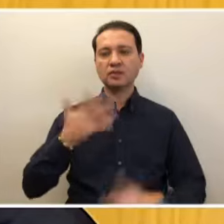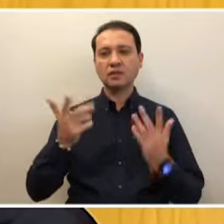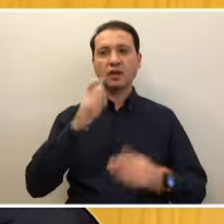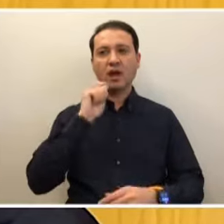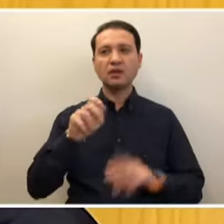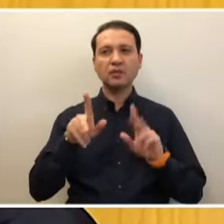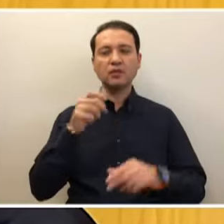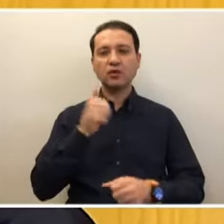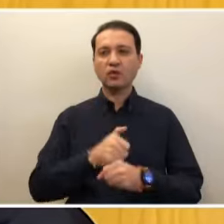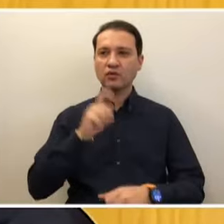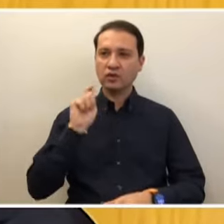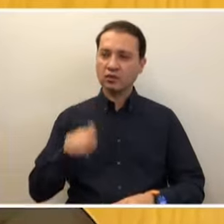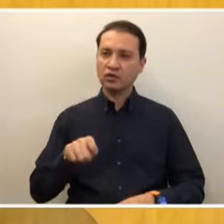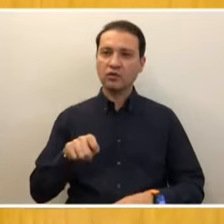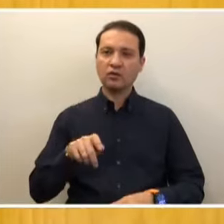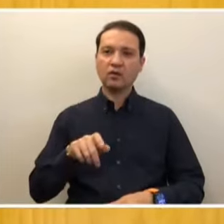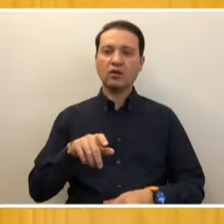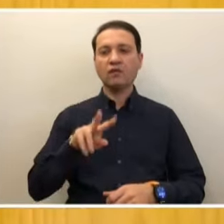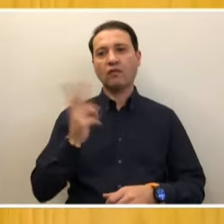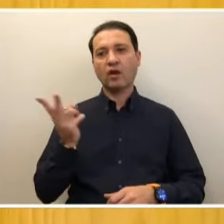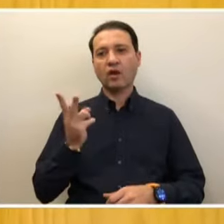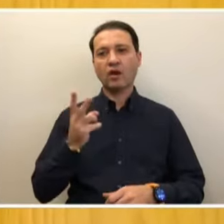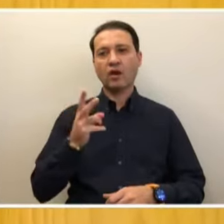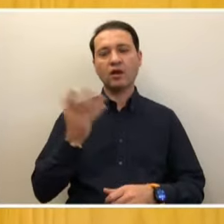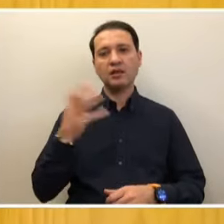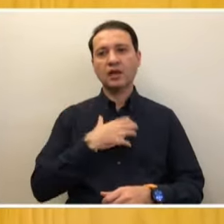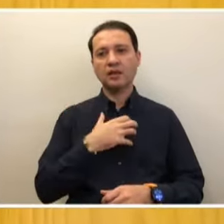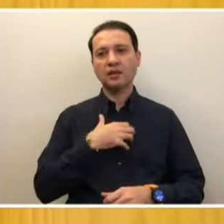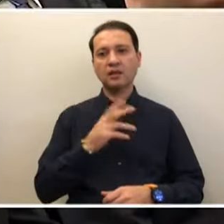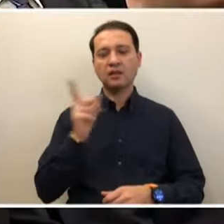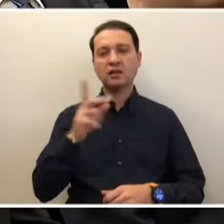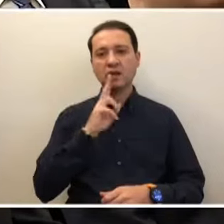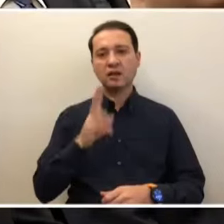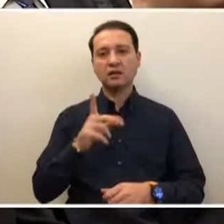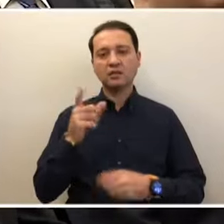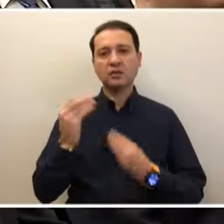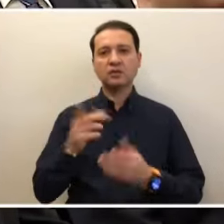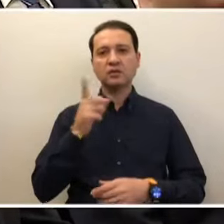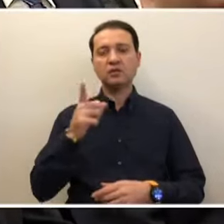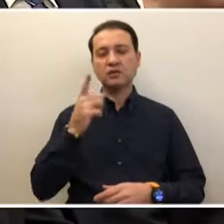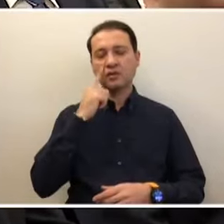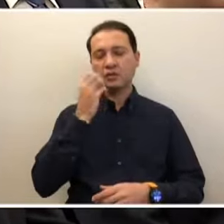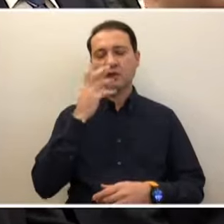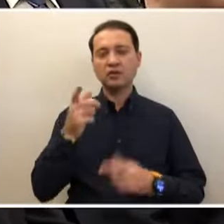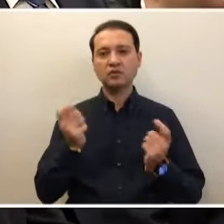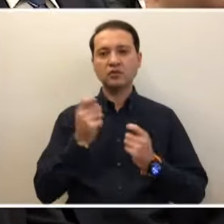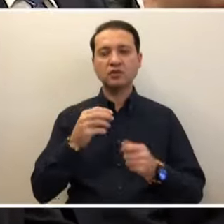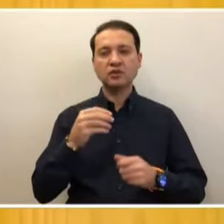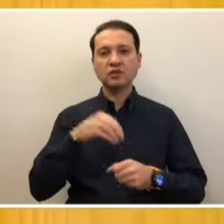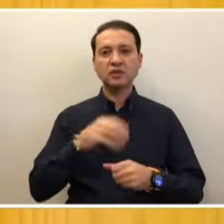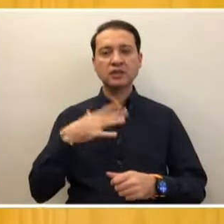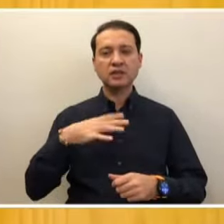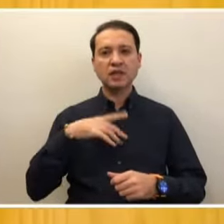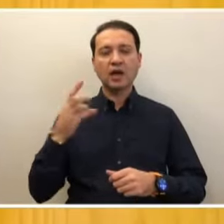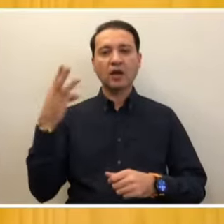görevlerini yapacaklar ya da haklı tasarruflara katlanacaklardır. Bahçeli, hamlesinin altında Erdoğan'ın yeniden